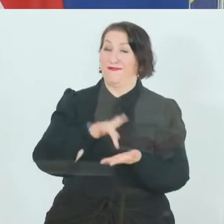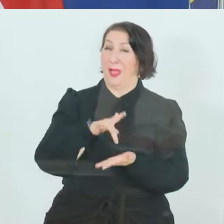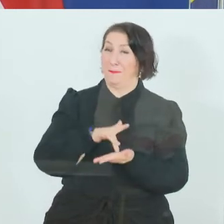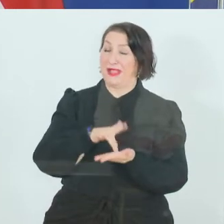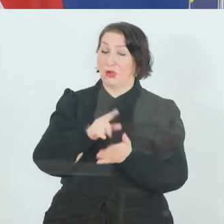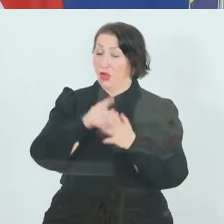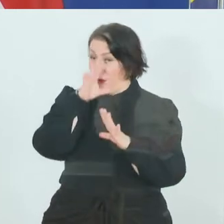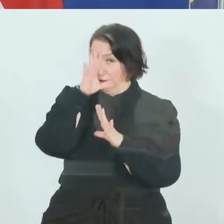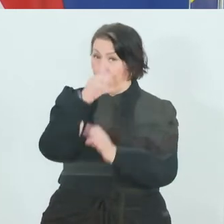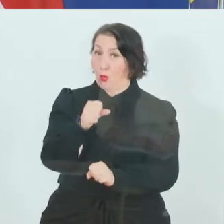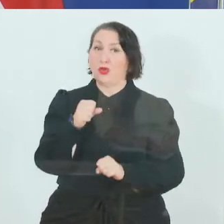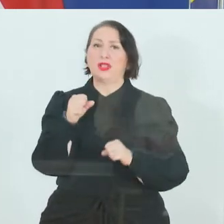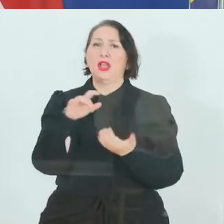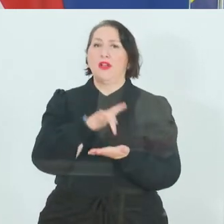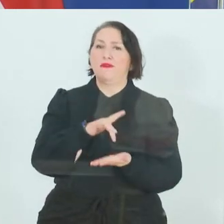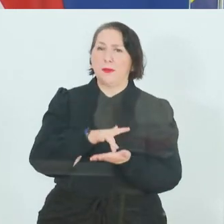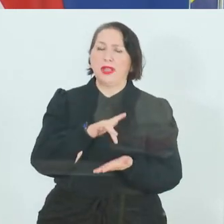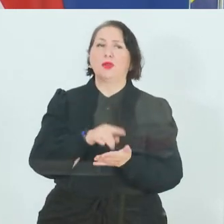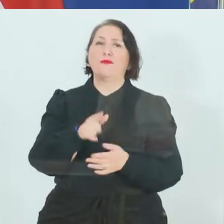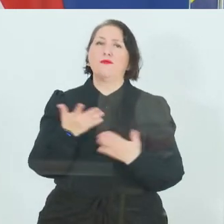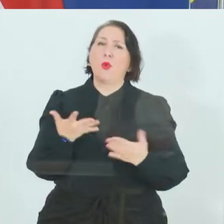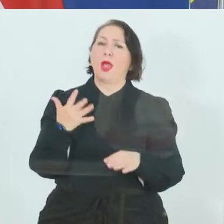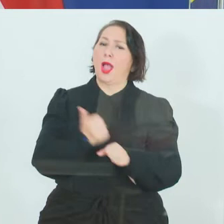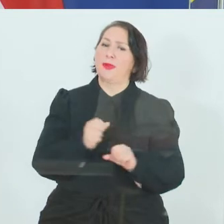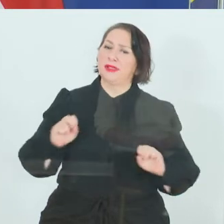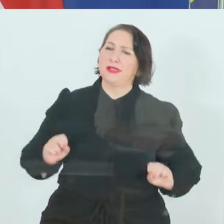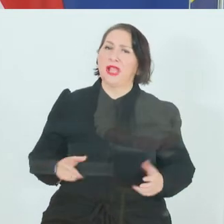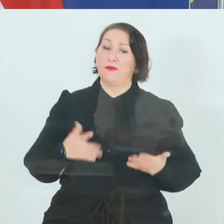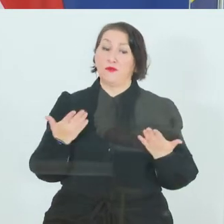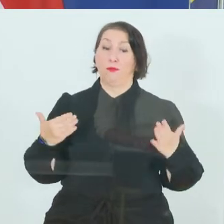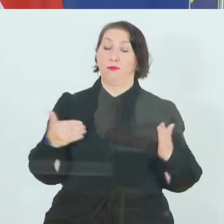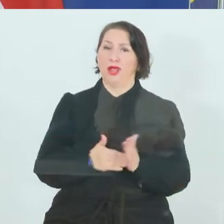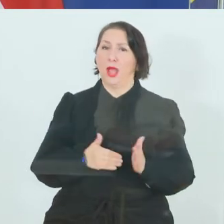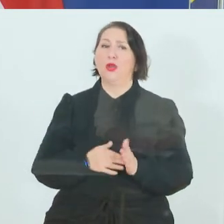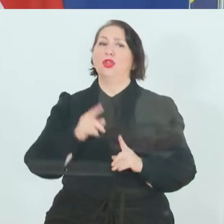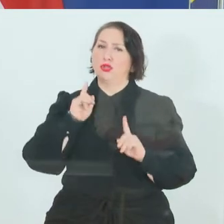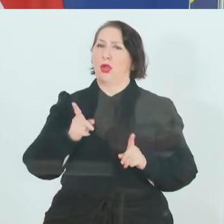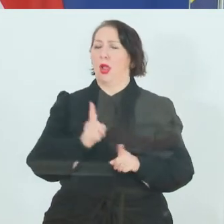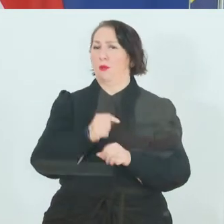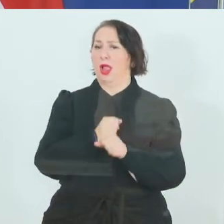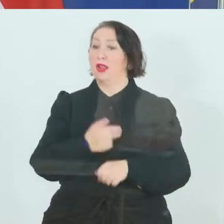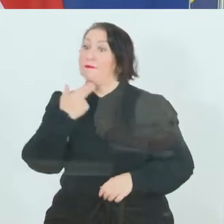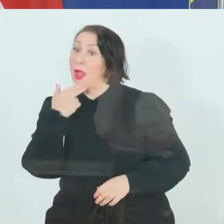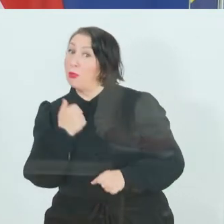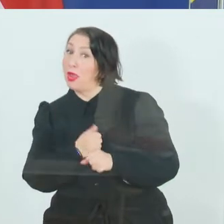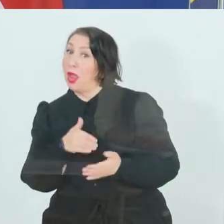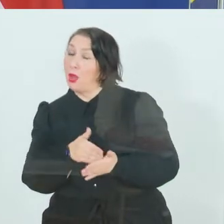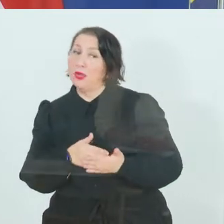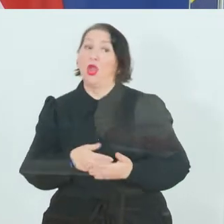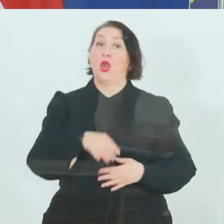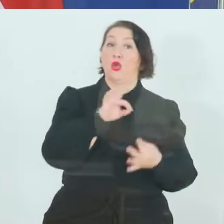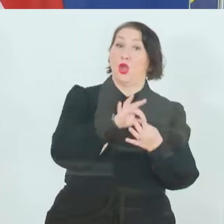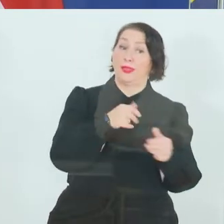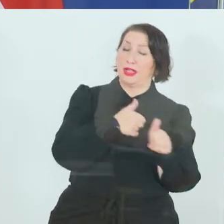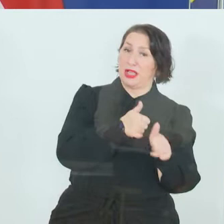um den Fokus der Vermittlung dort, wo die Arbeitskräfte gebraucht werden, auch nachzukommen. Wer wird gebraucht? Contract Tracer. Es